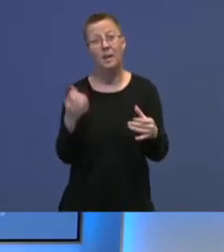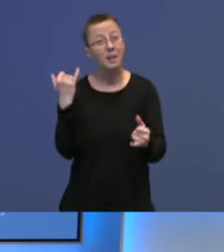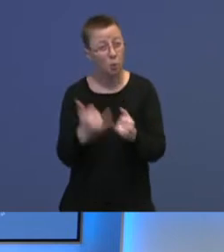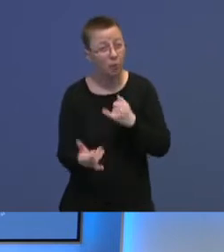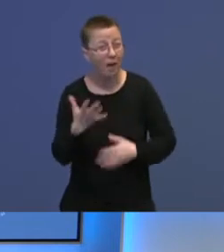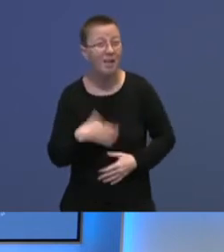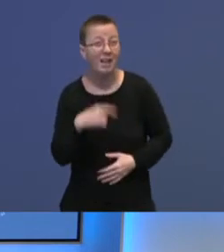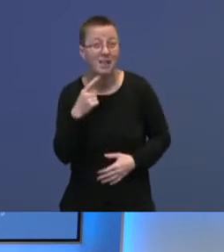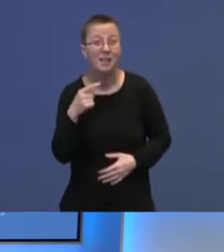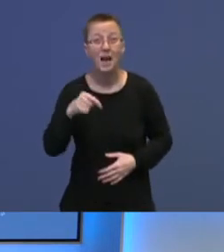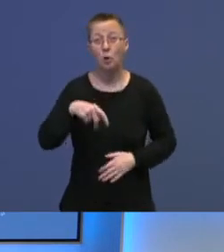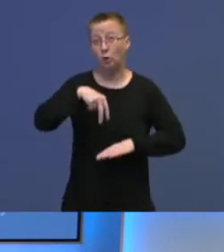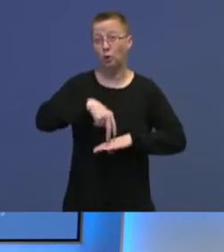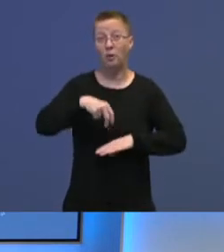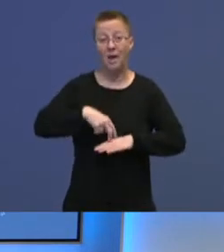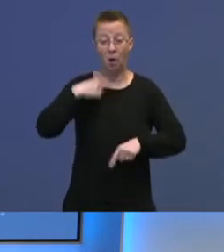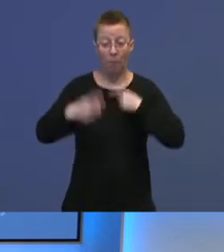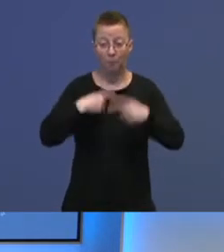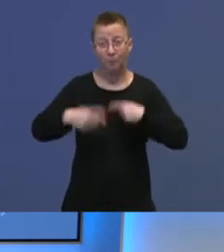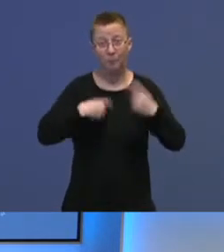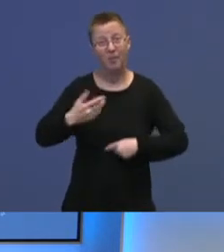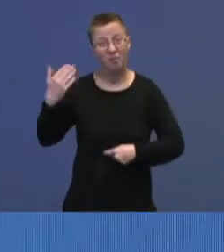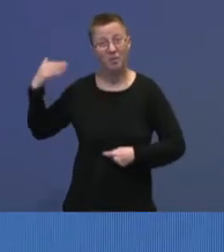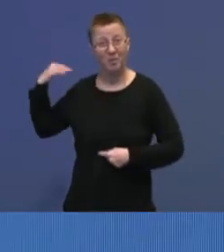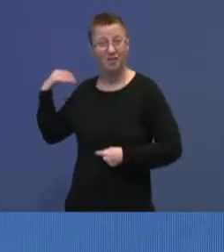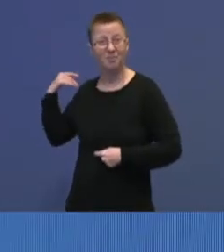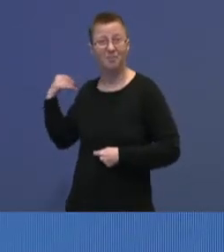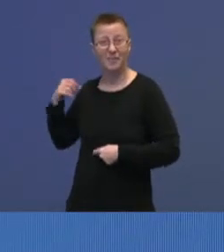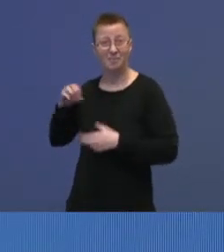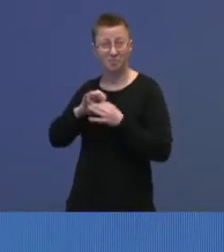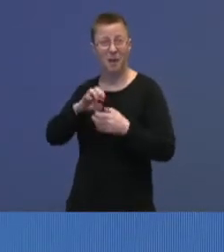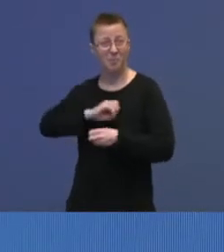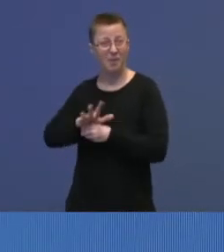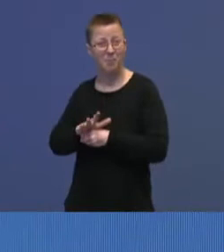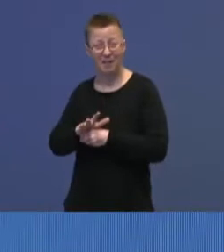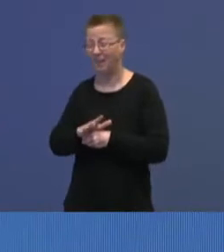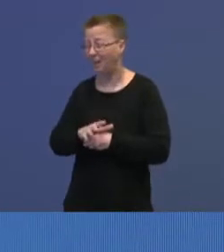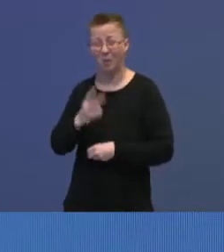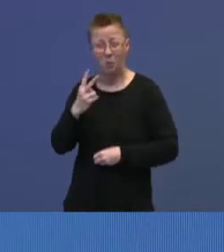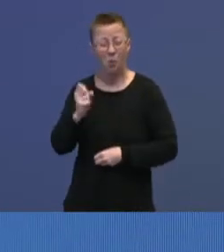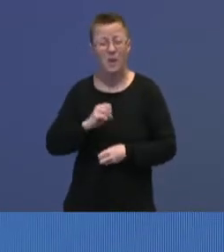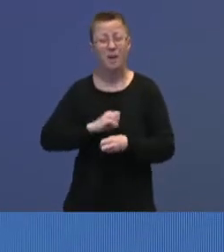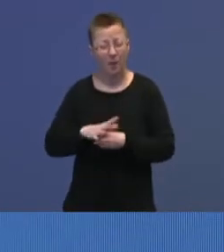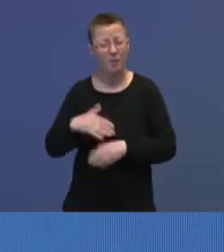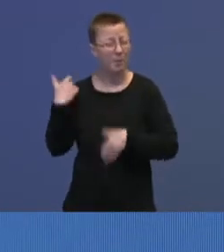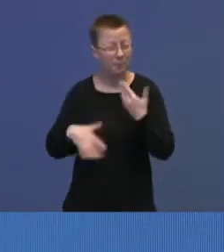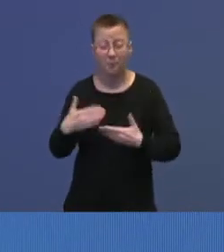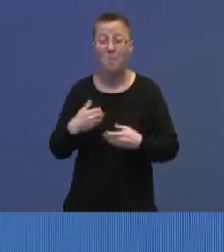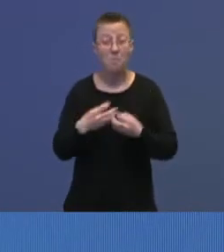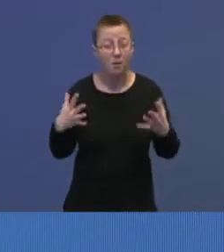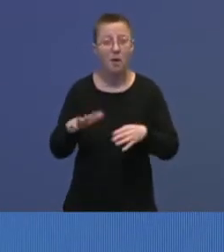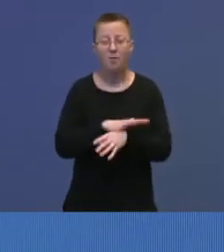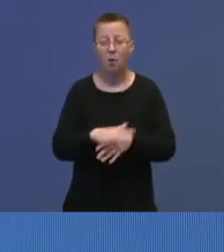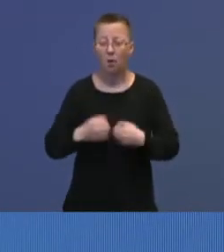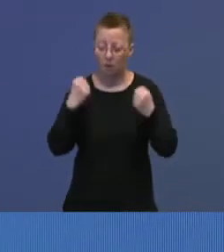slutt, vi har stått på denne talestolen i et par andre sammenhenger nå. Og etter to år med pandemi så er det tungt for mange